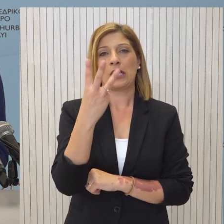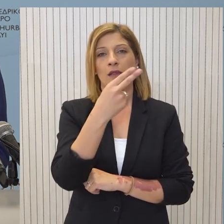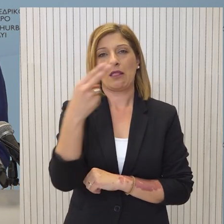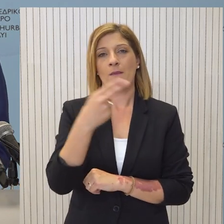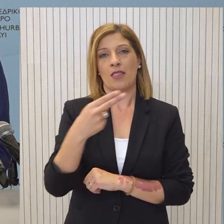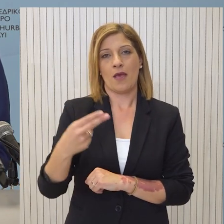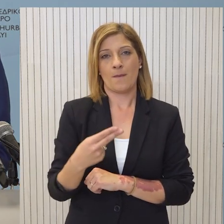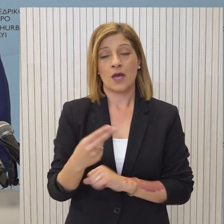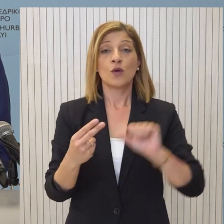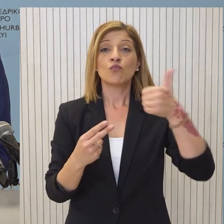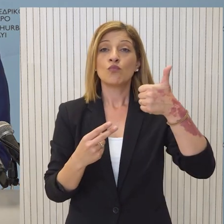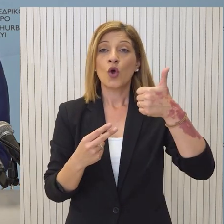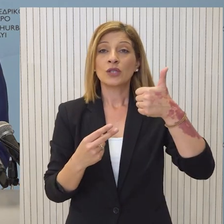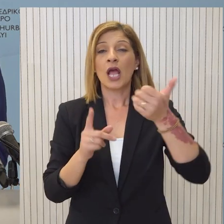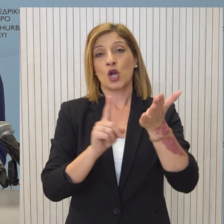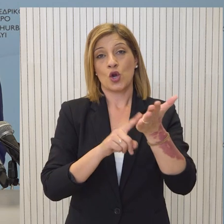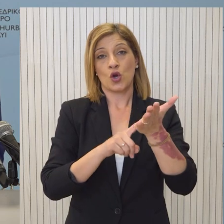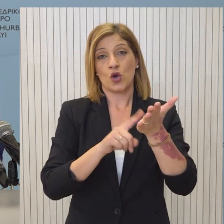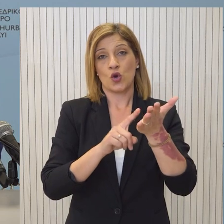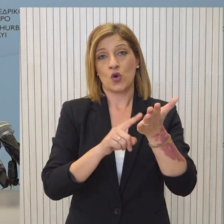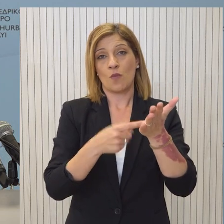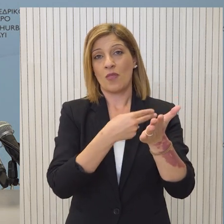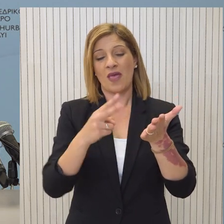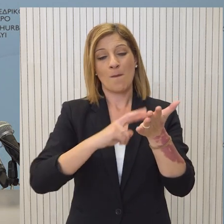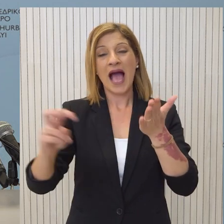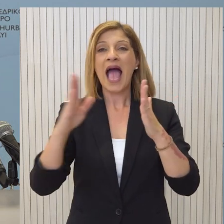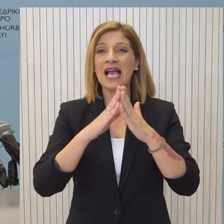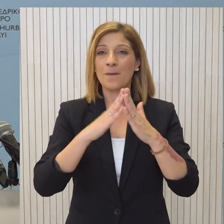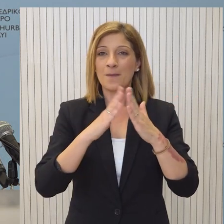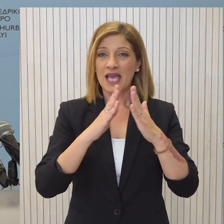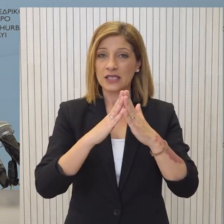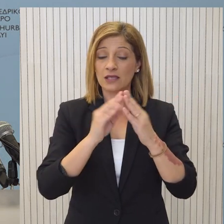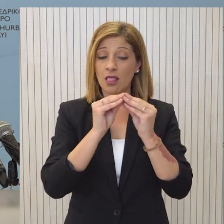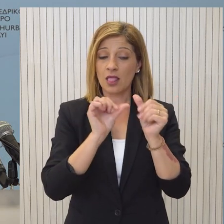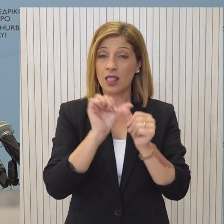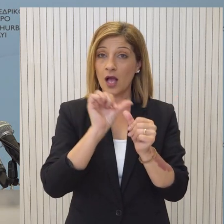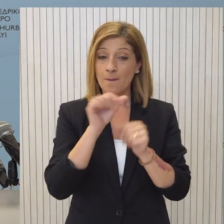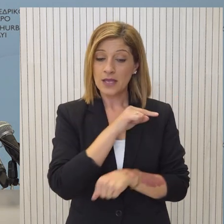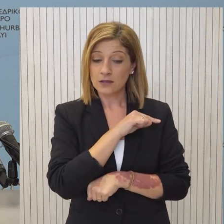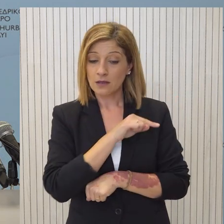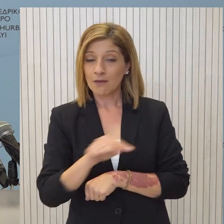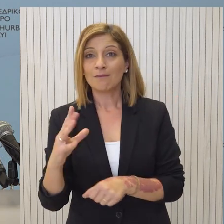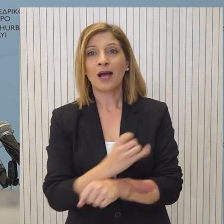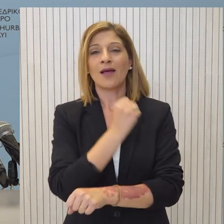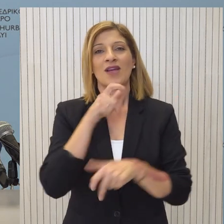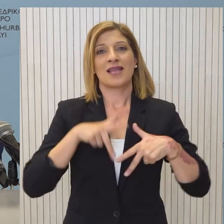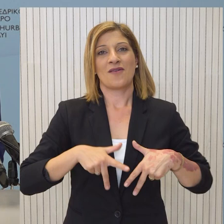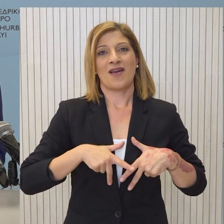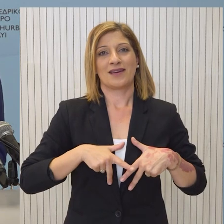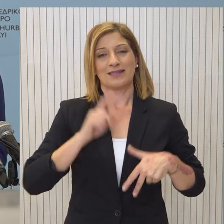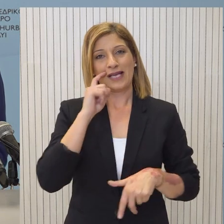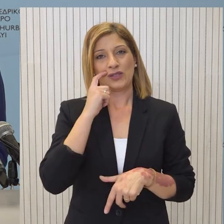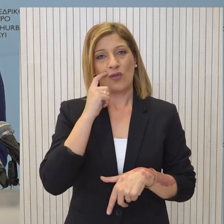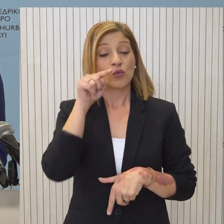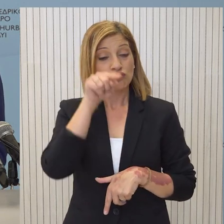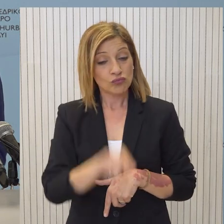προτεραιότητες. Πρώτη, η νομοθετική ρυθμίση του πλαισίου των εκποιήσεων. Και εντός 10 μηνών αυτή η κυβέρνηση το έχει πετύχει. Υπενθυμίζω